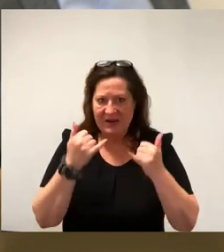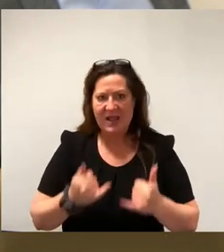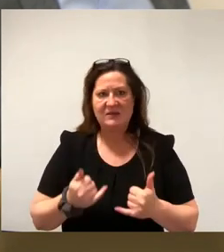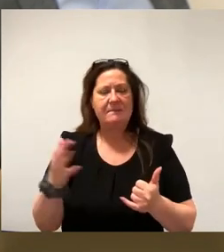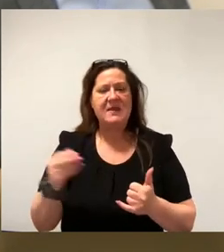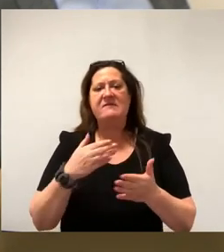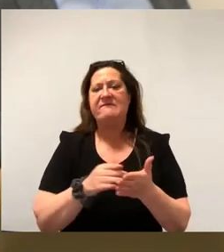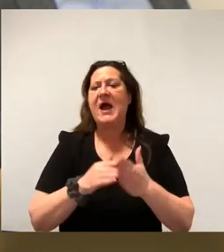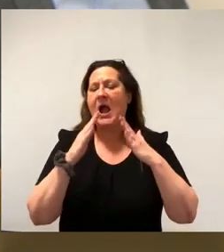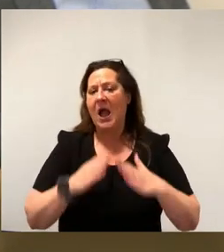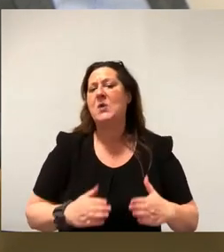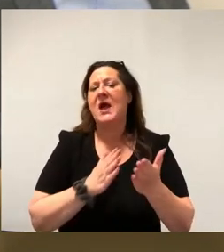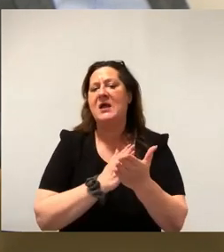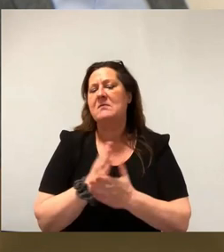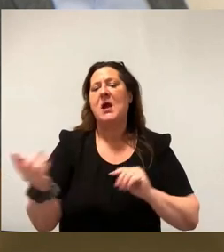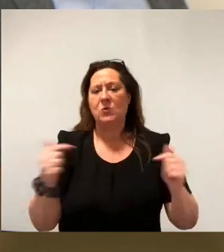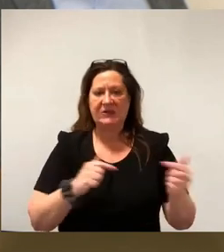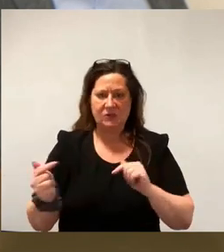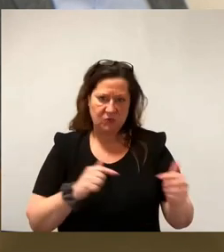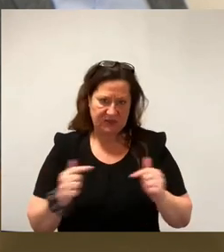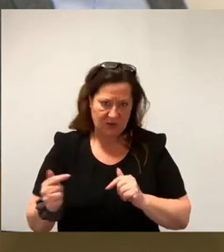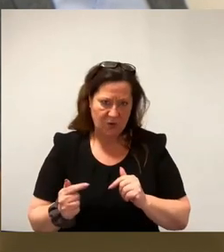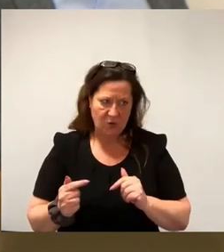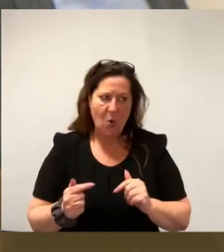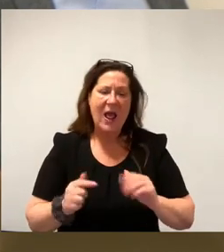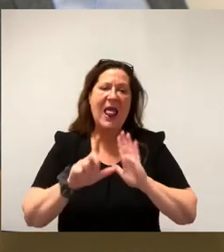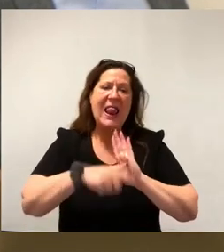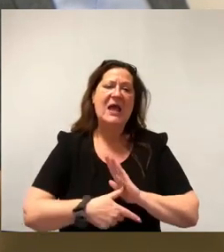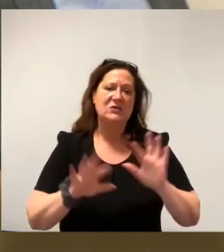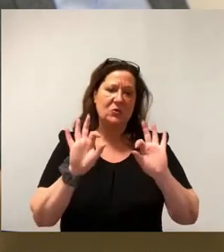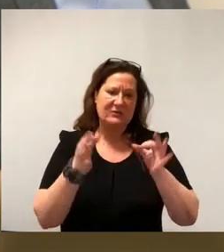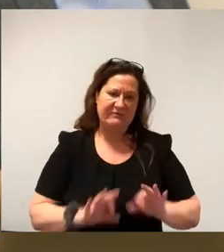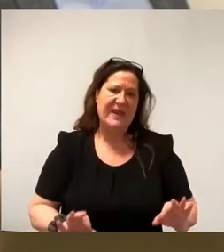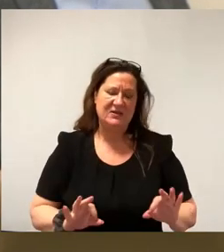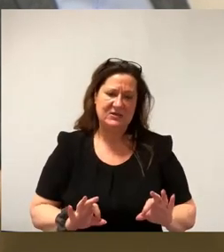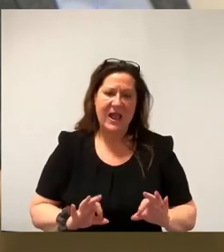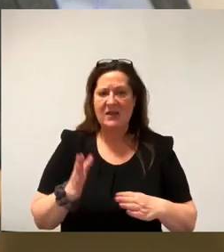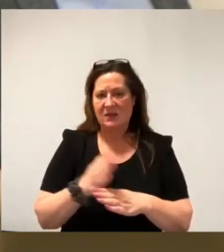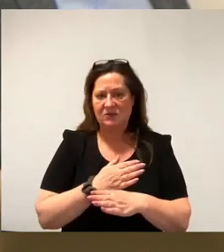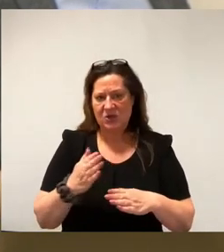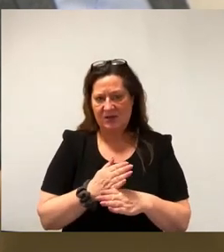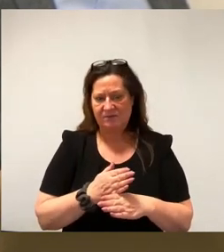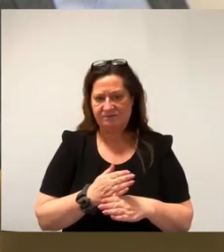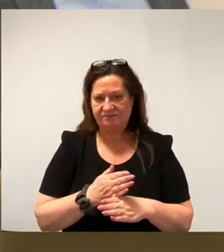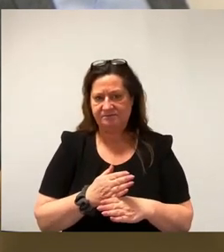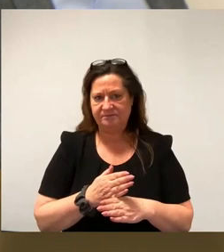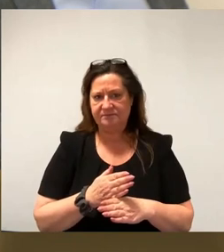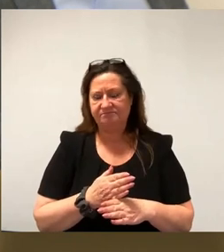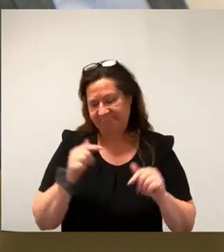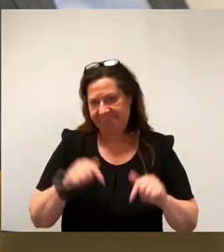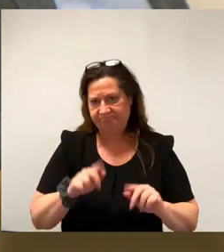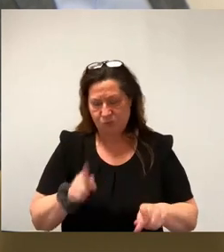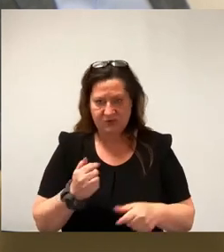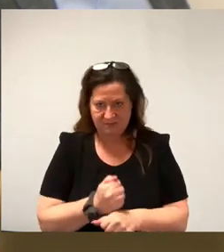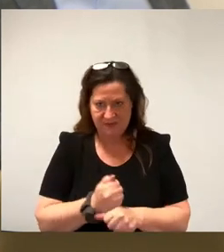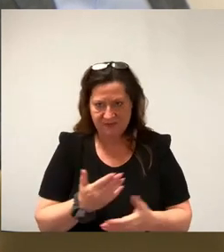diskutieren und die Leistungsfähigkeit entsprechend entscheiden. Hier im Rat, wir können